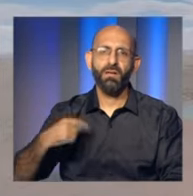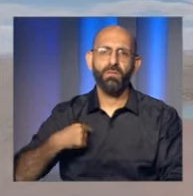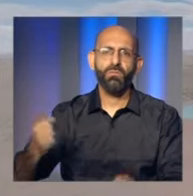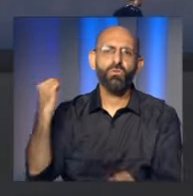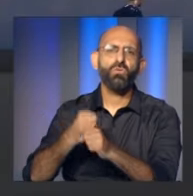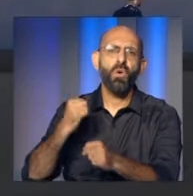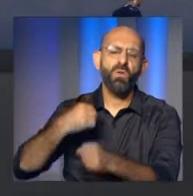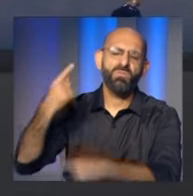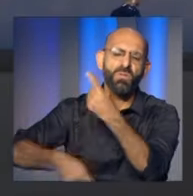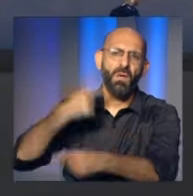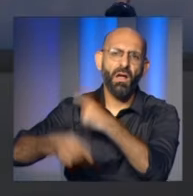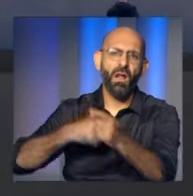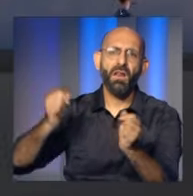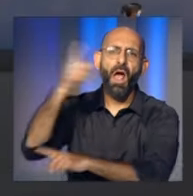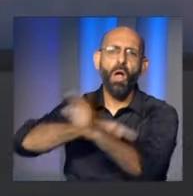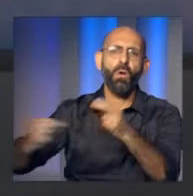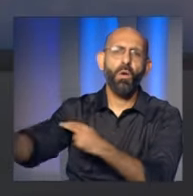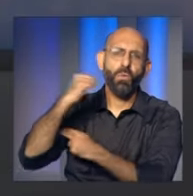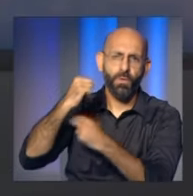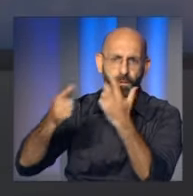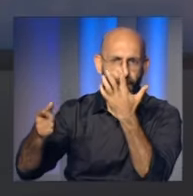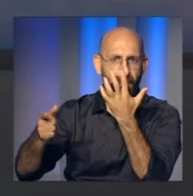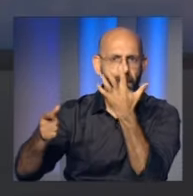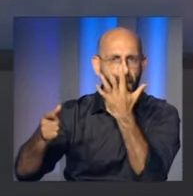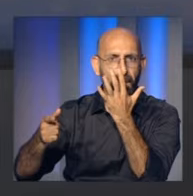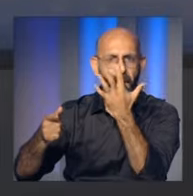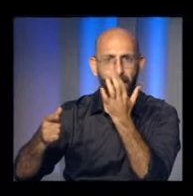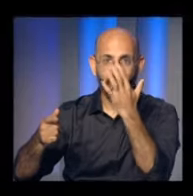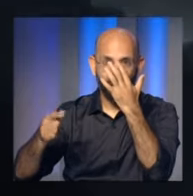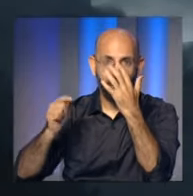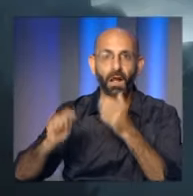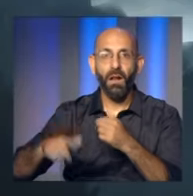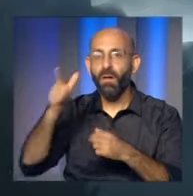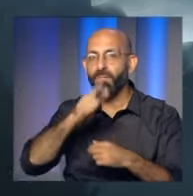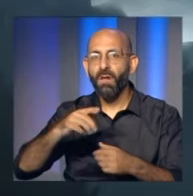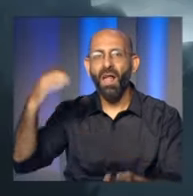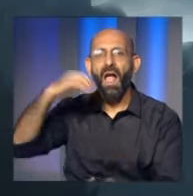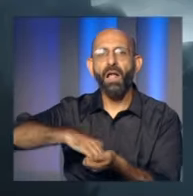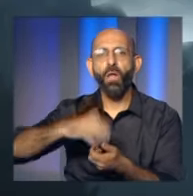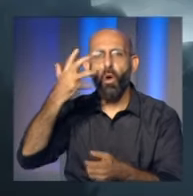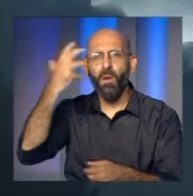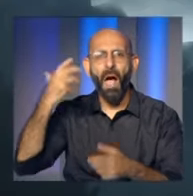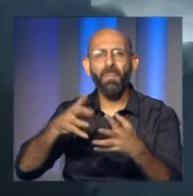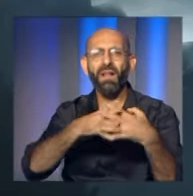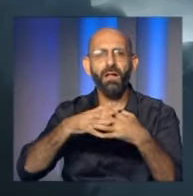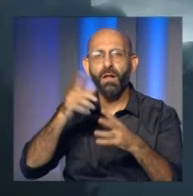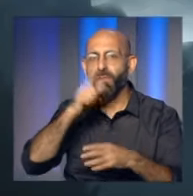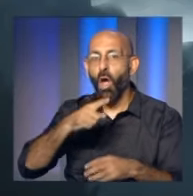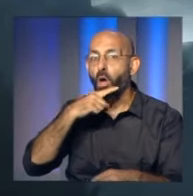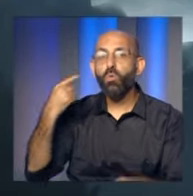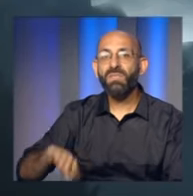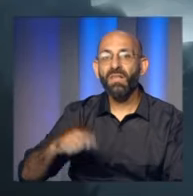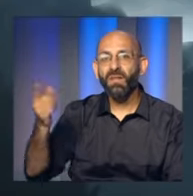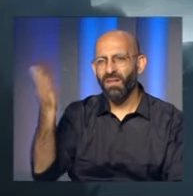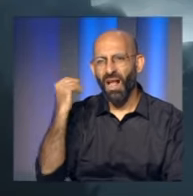وأكثرها تقدما على كوكب الأرض كما تمتلك أنظمة الإطلاق الأكثر تقدما على الإطلاق فيما يقول